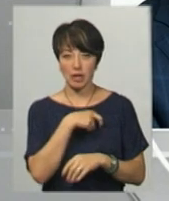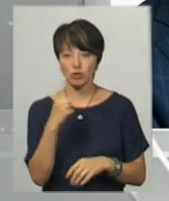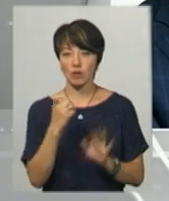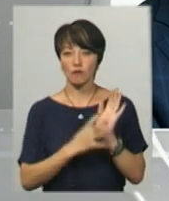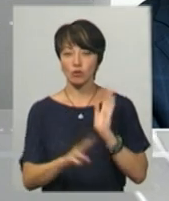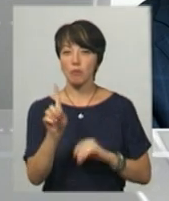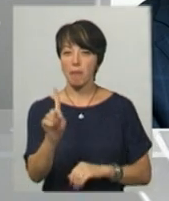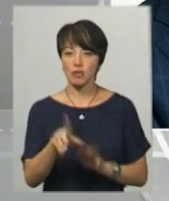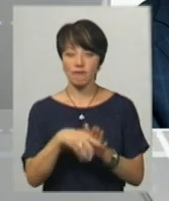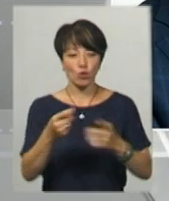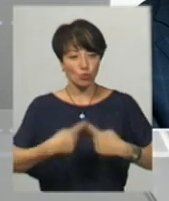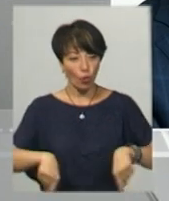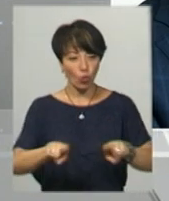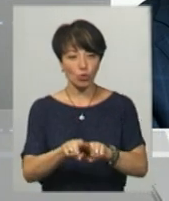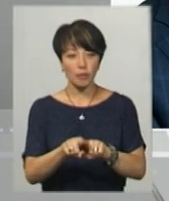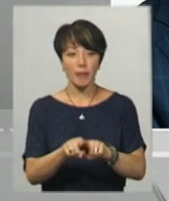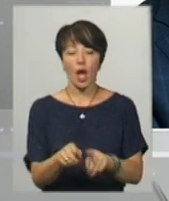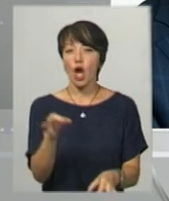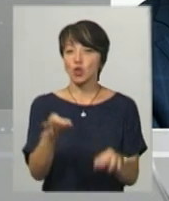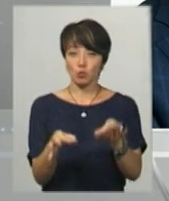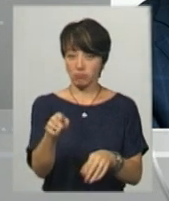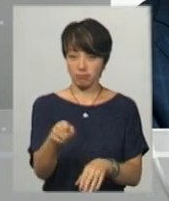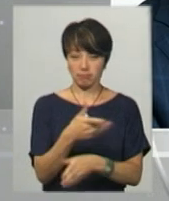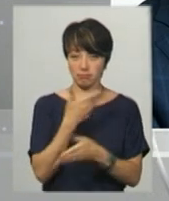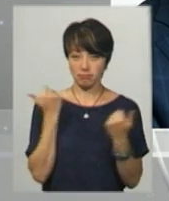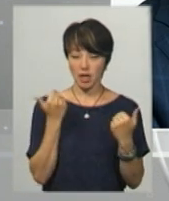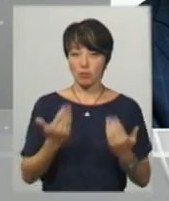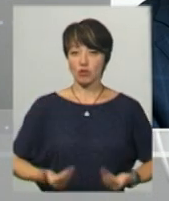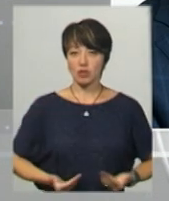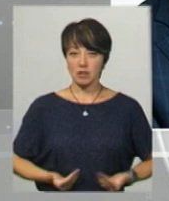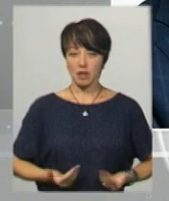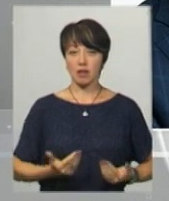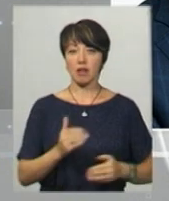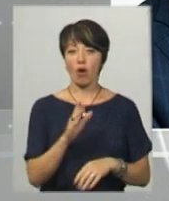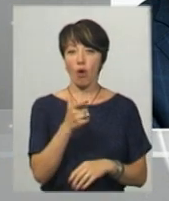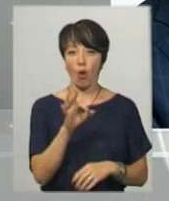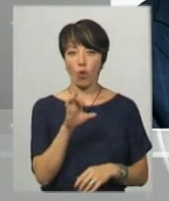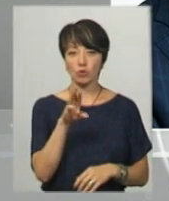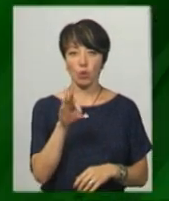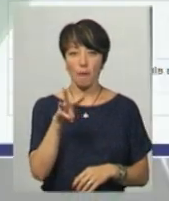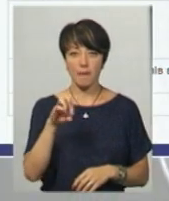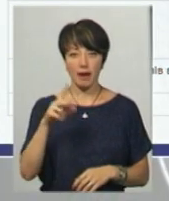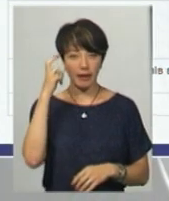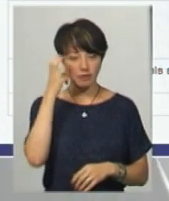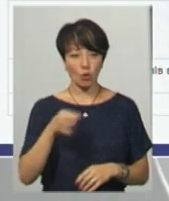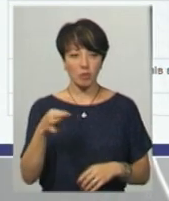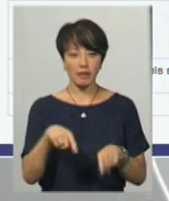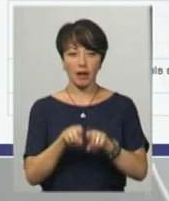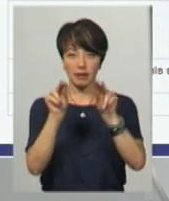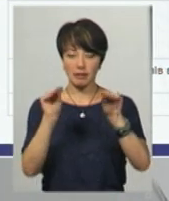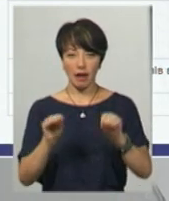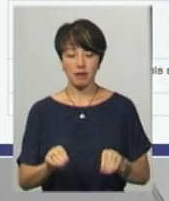за 191-м виборчим округом. Судимість відсутня. Проживає у селищі міського типу Гостомель Київської області. Такі дані